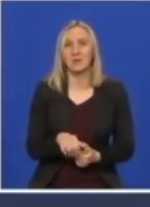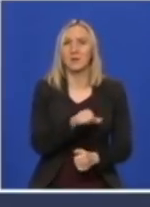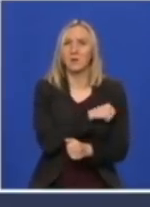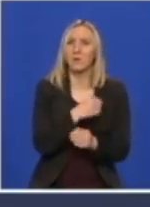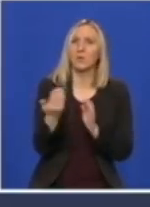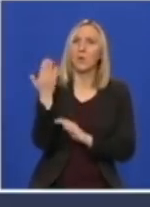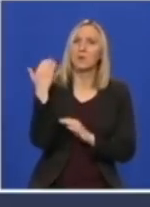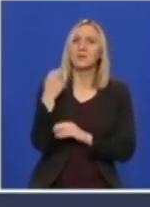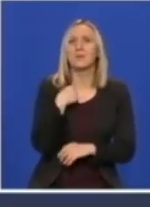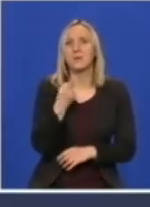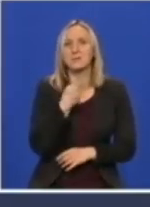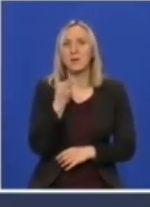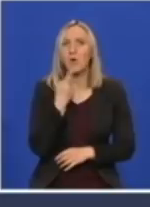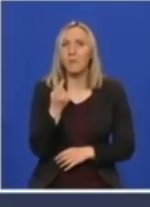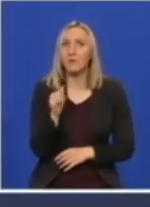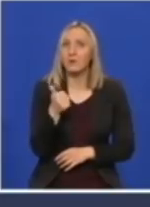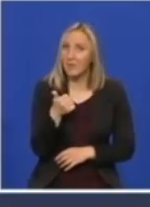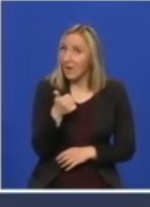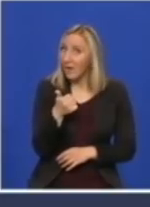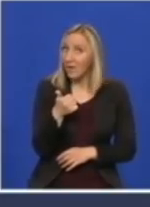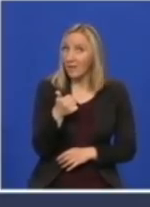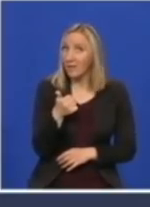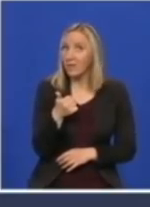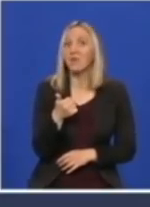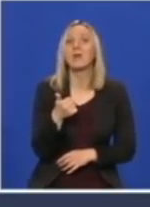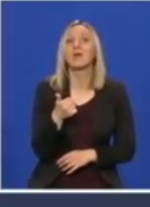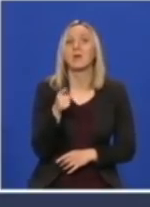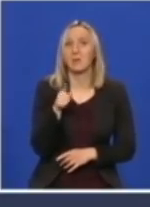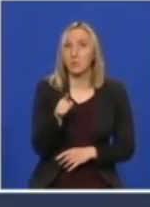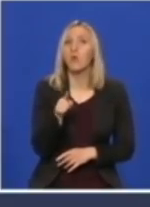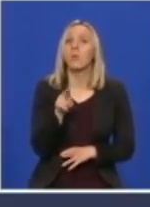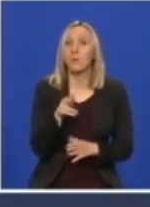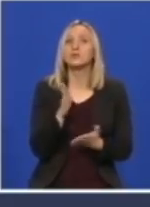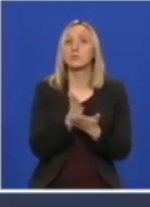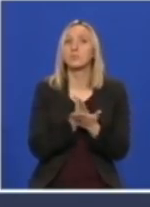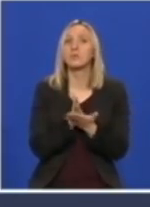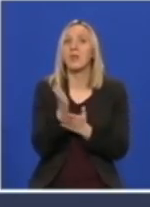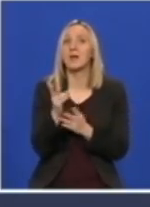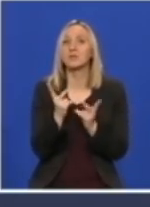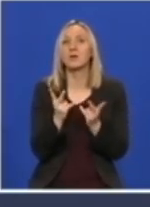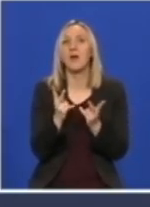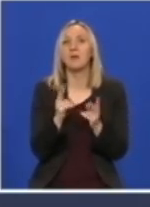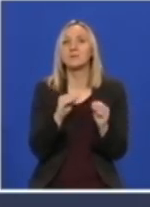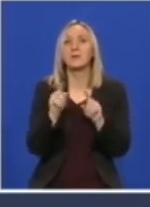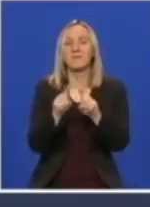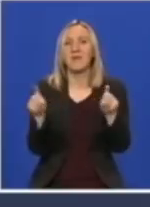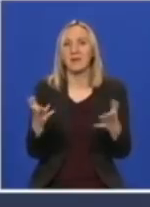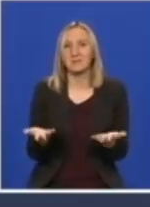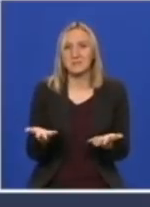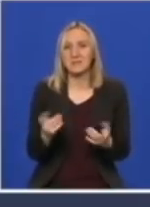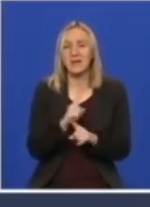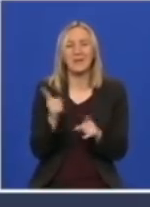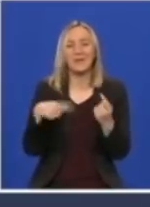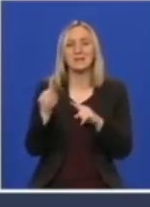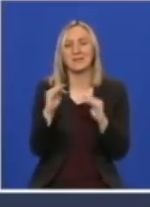se priča o tome da li to može da bude način prenošenja infekcije. Nikad se tu nećemo